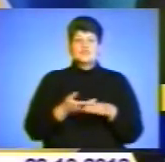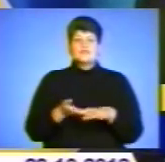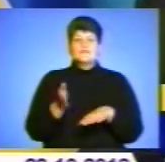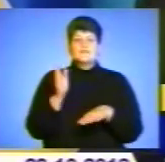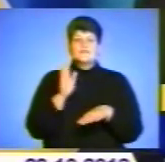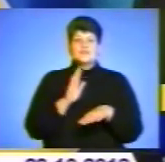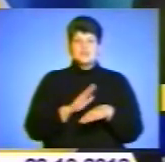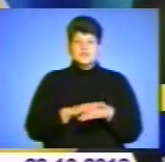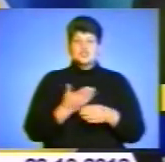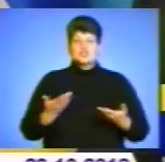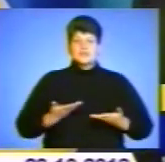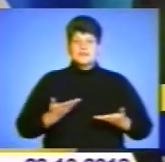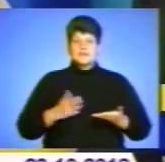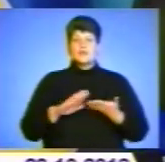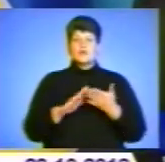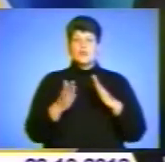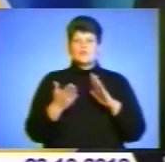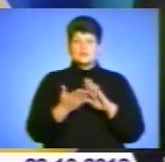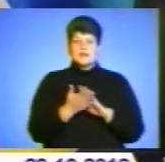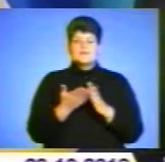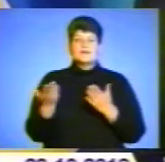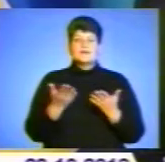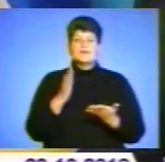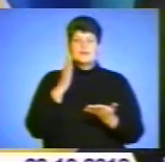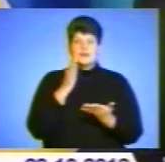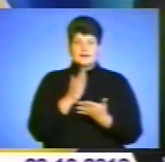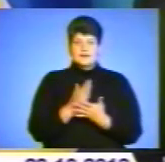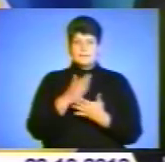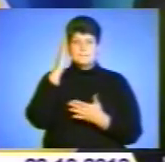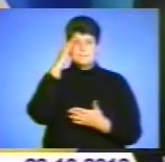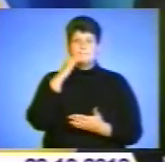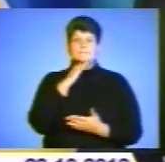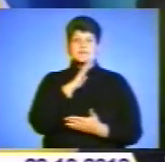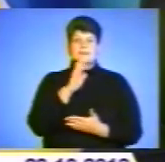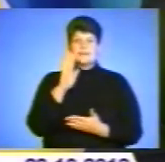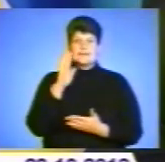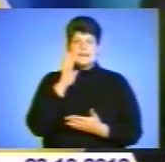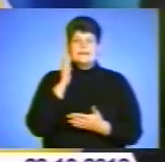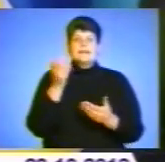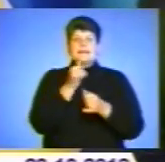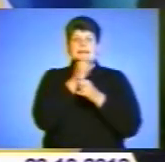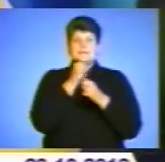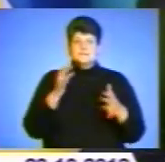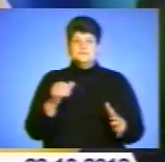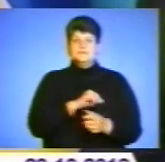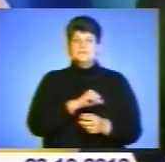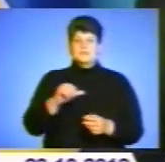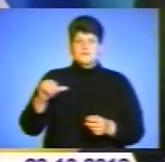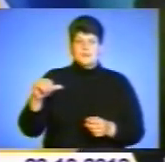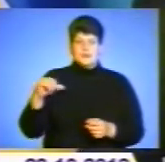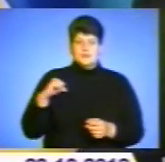життєві обставини, в яких опинилися батьки, які не здатні самостійно